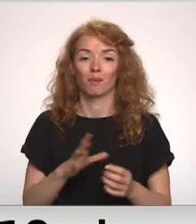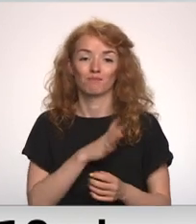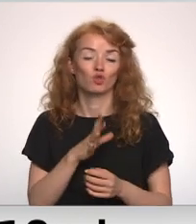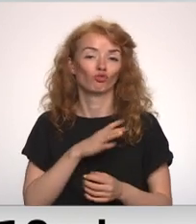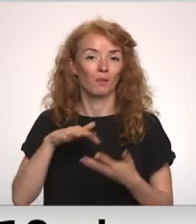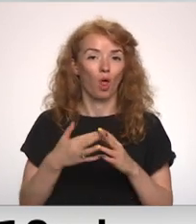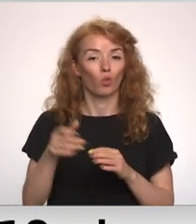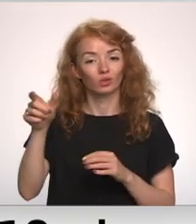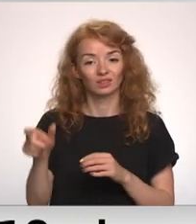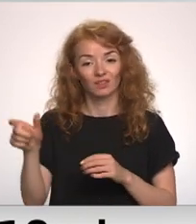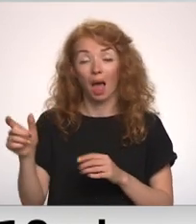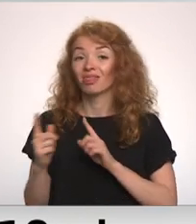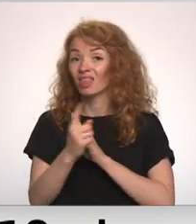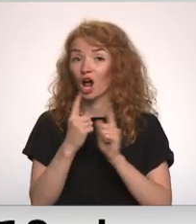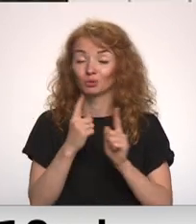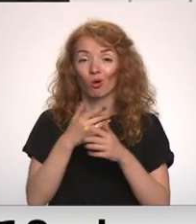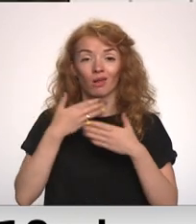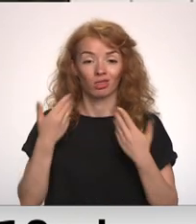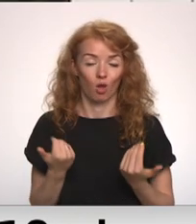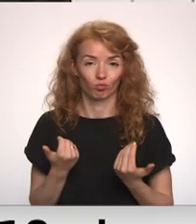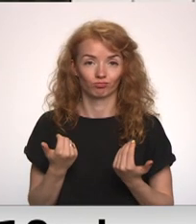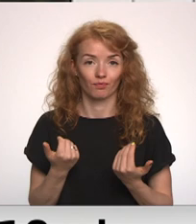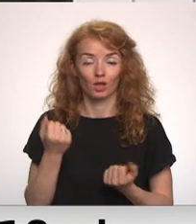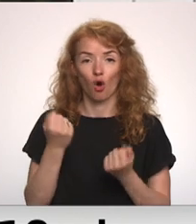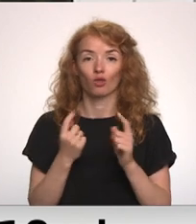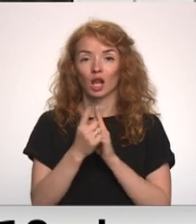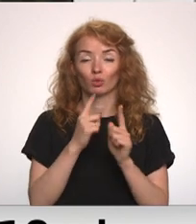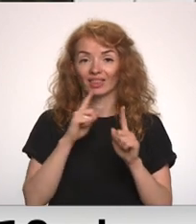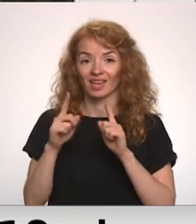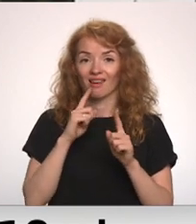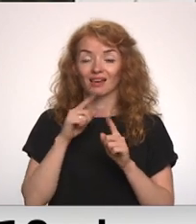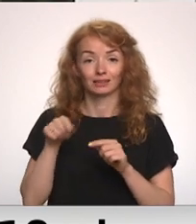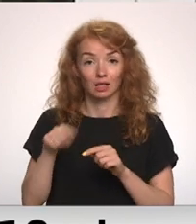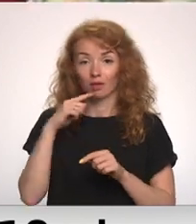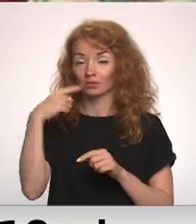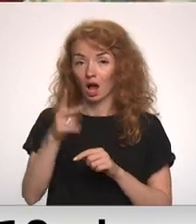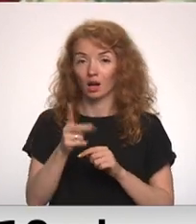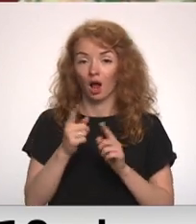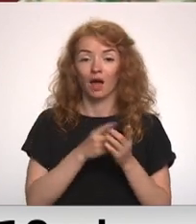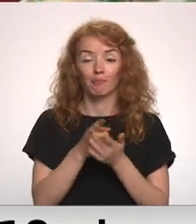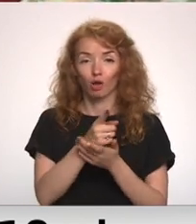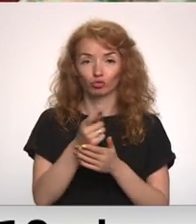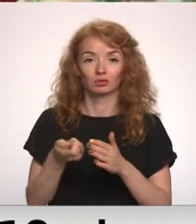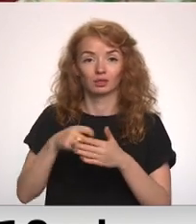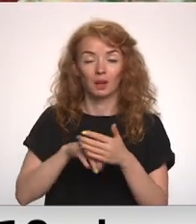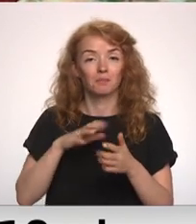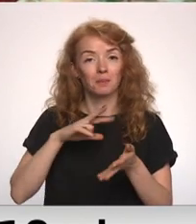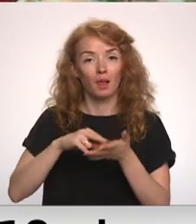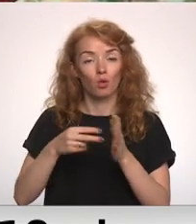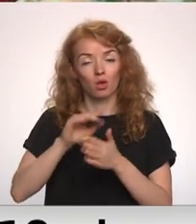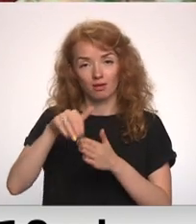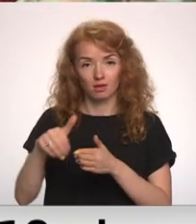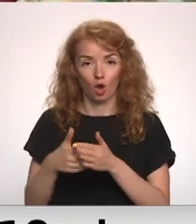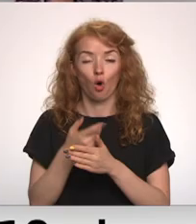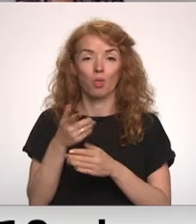cilvēkiem transporta nav. Autotransporta direkcijā uzsver, ka reisu slēgšana bija paredzēta jaunajā sabiedriskā